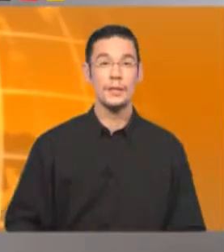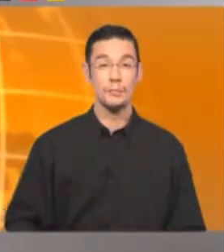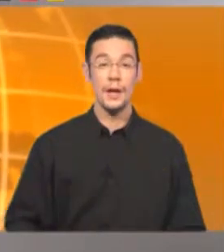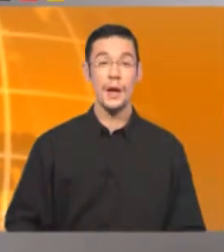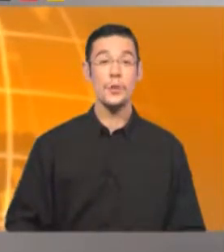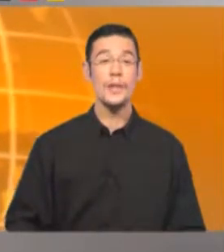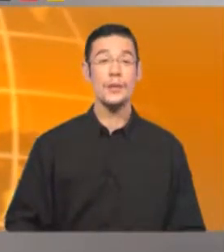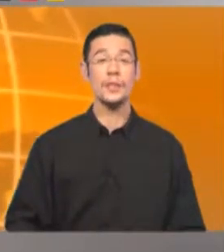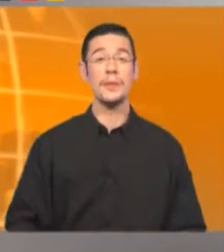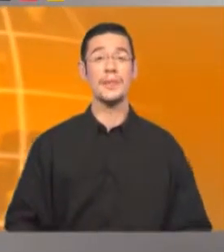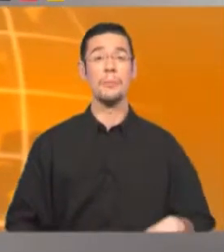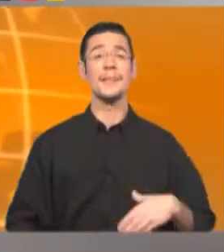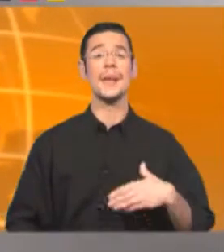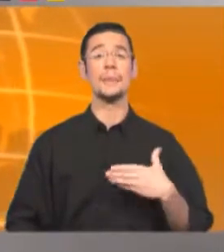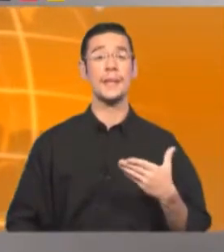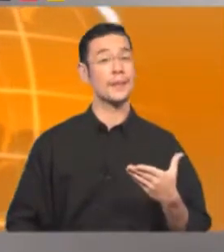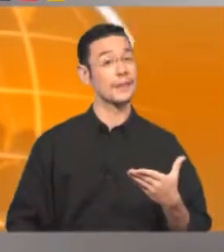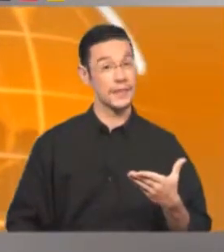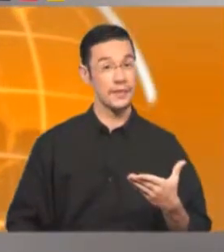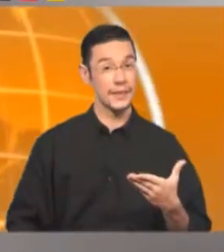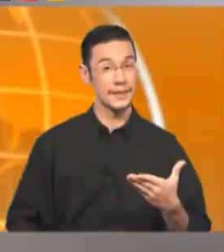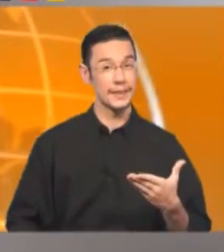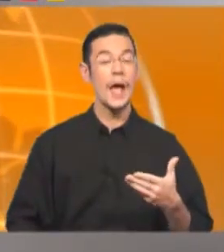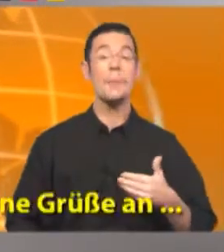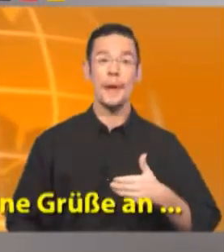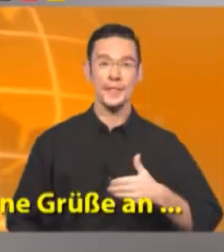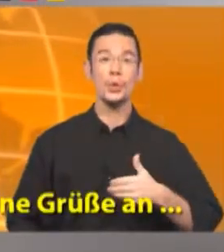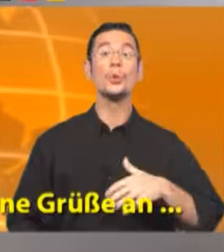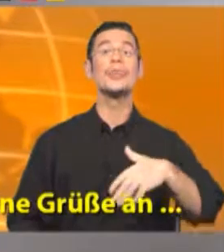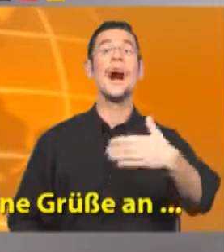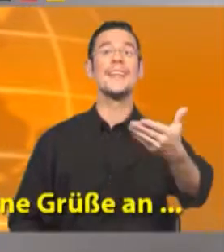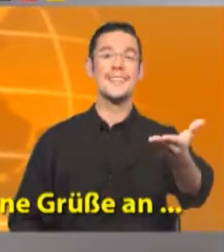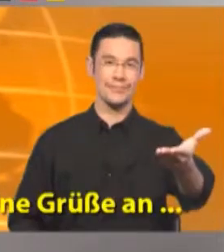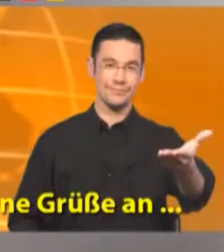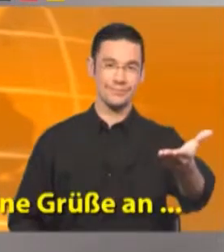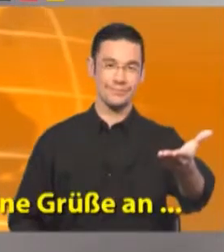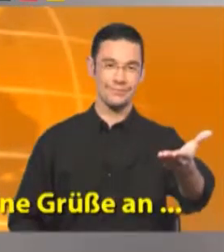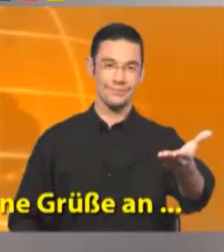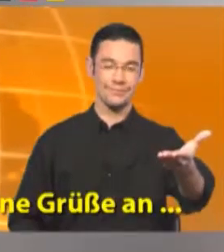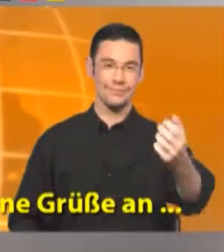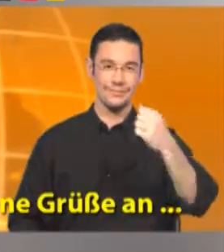Beim Abschied sollte man die gemeinsamen Bekannten nicht vergessen. Meine Grüße an...